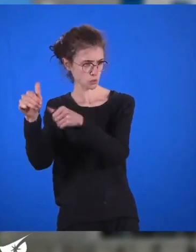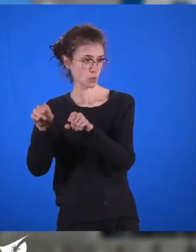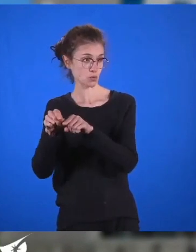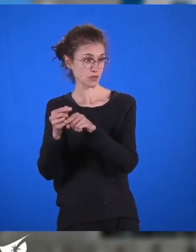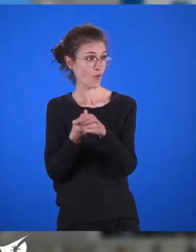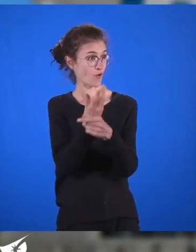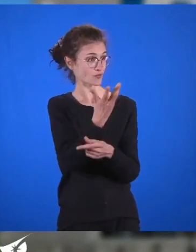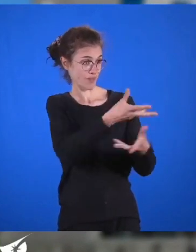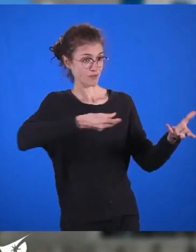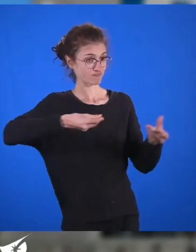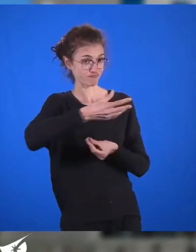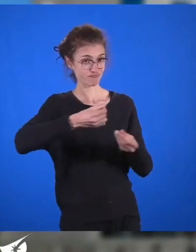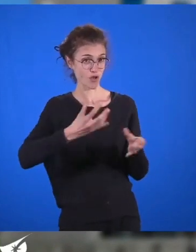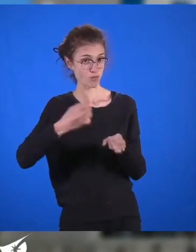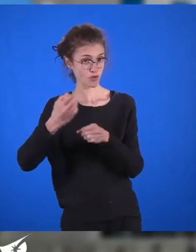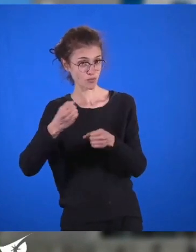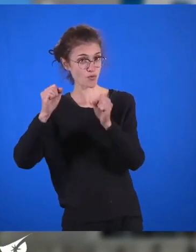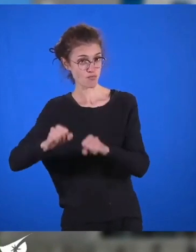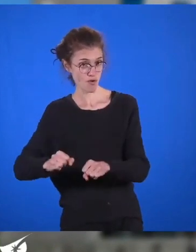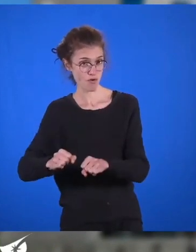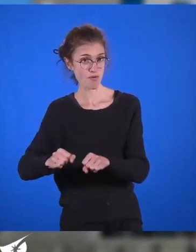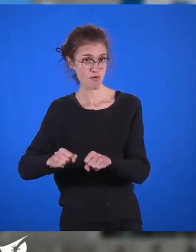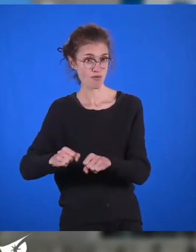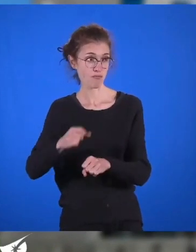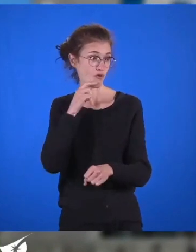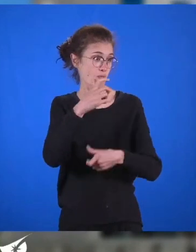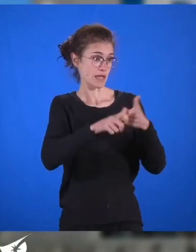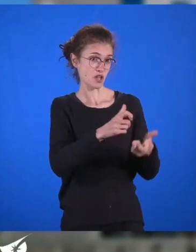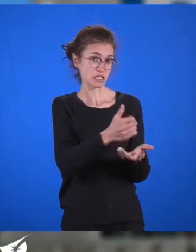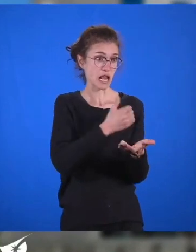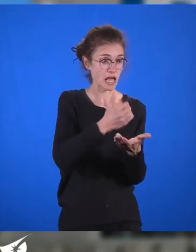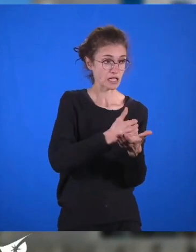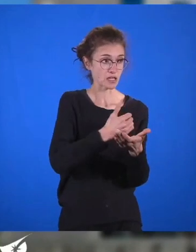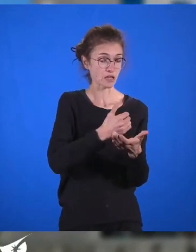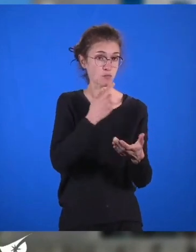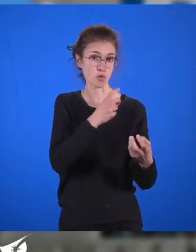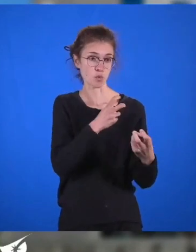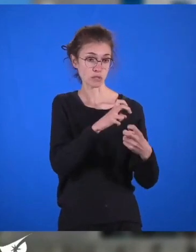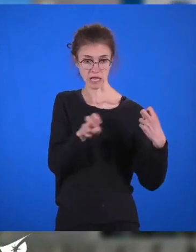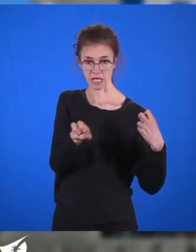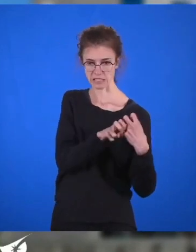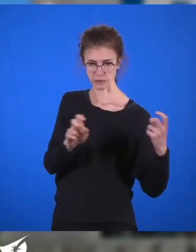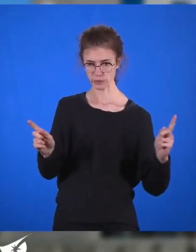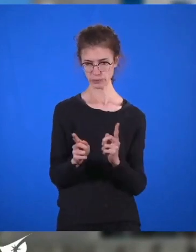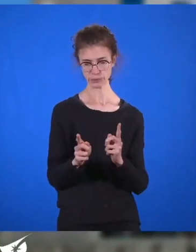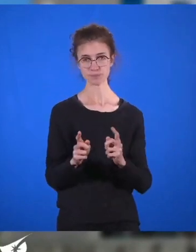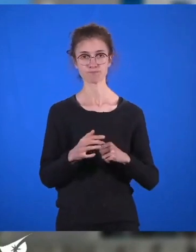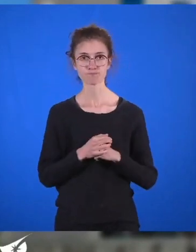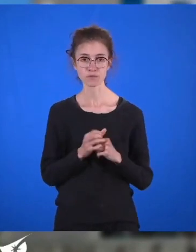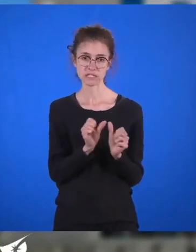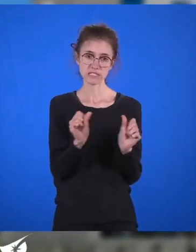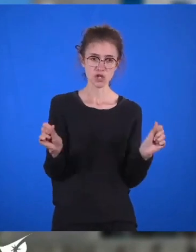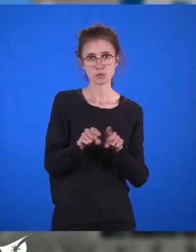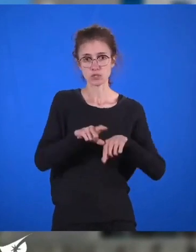vivre à proximité raisonnable, en distance ou en temps de trajet de leur lieu de vie. Au-delà de l